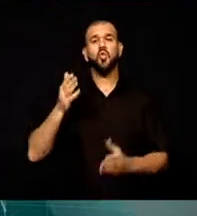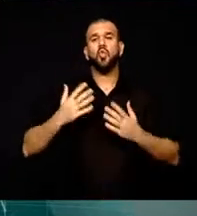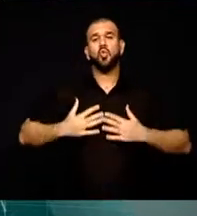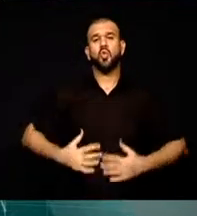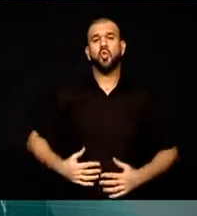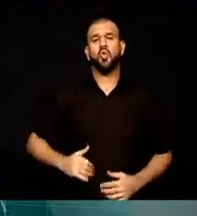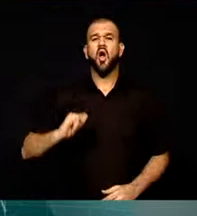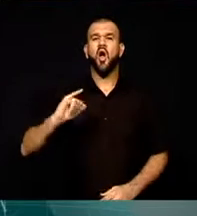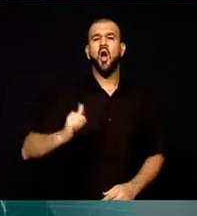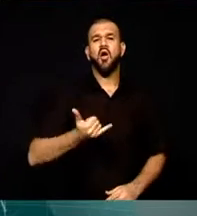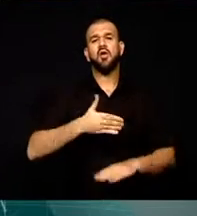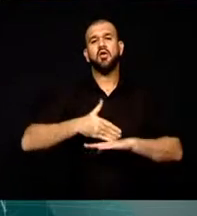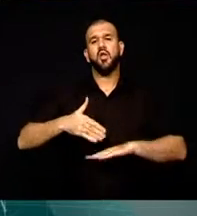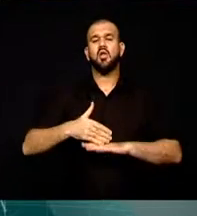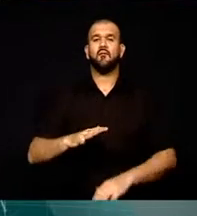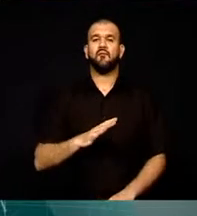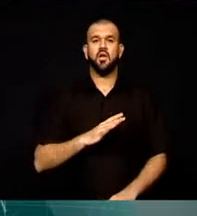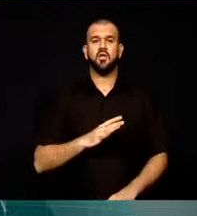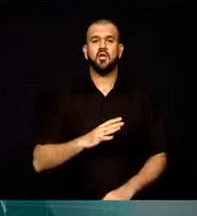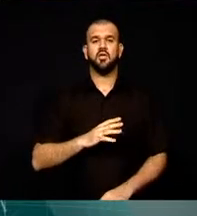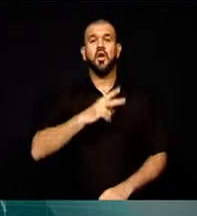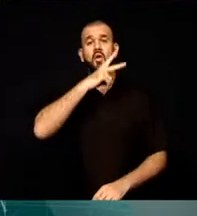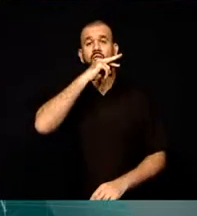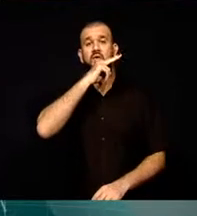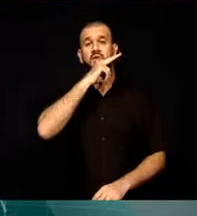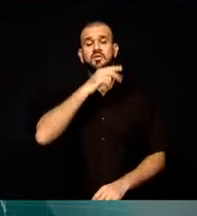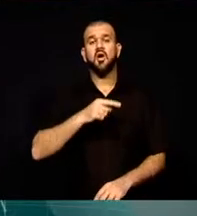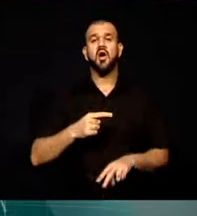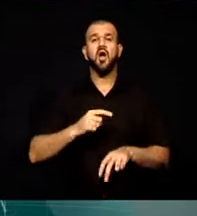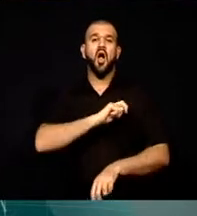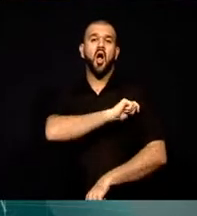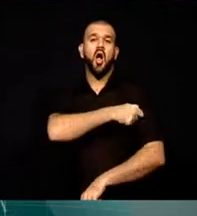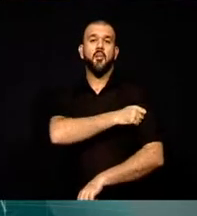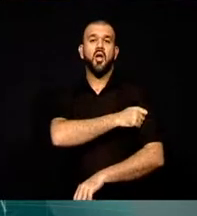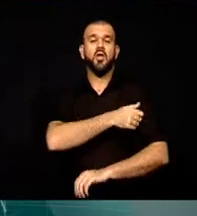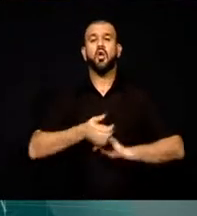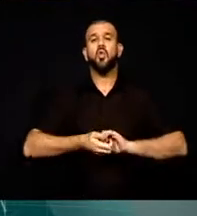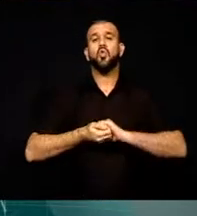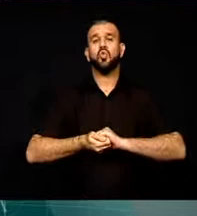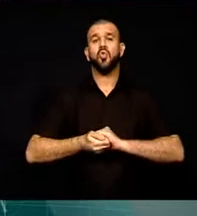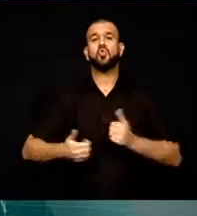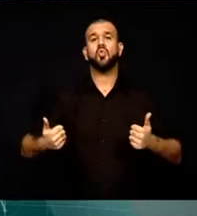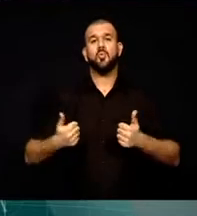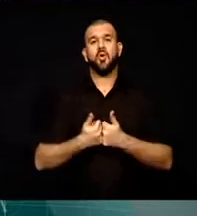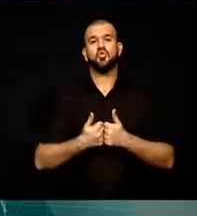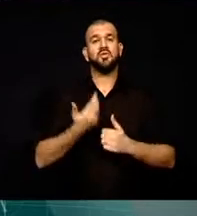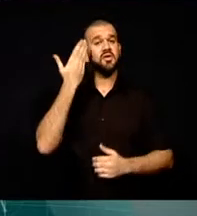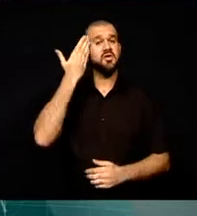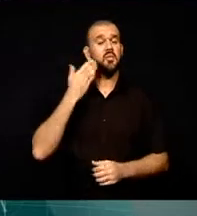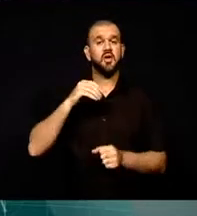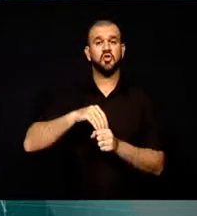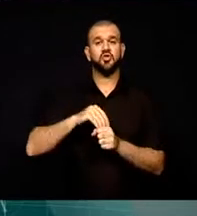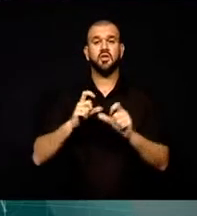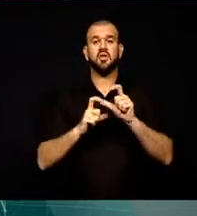352 yaralıdan 80'inin durumu ise ağır. Fransa, Almanya